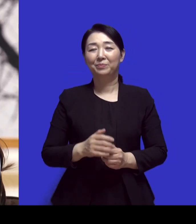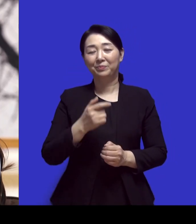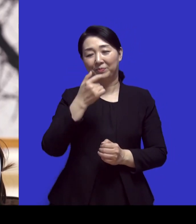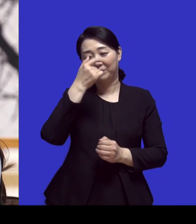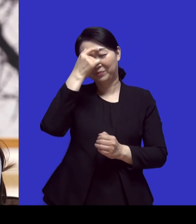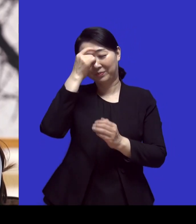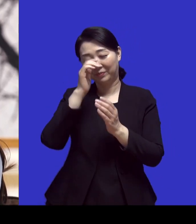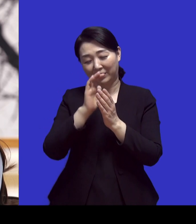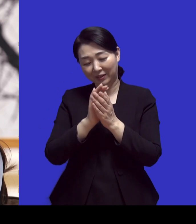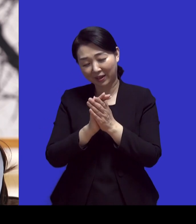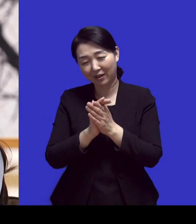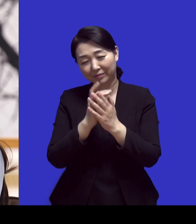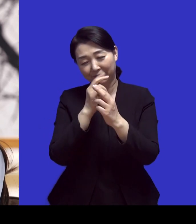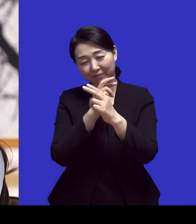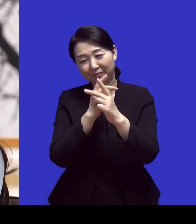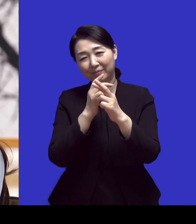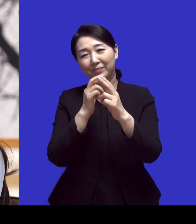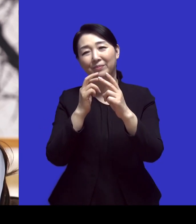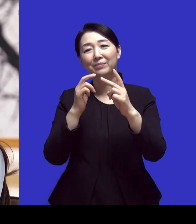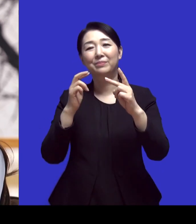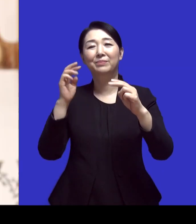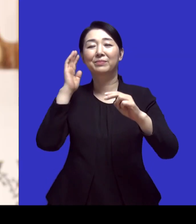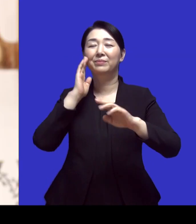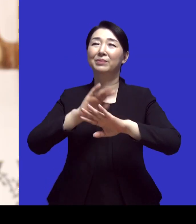기도의 향기가